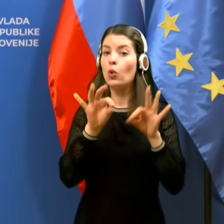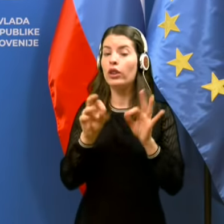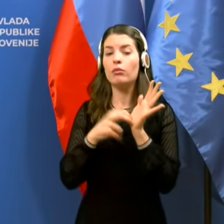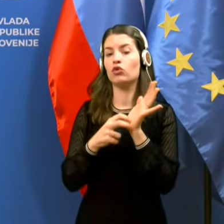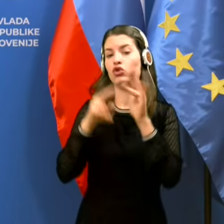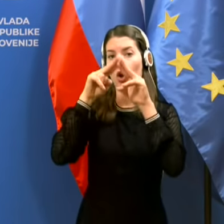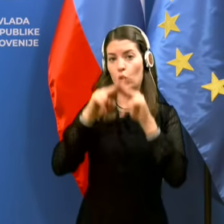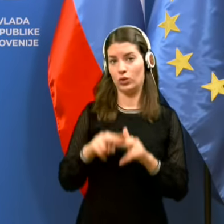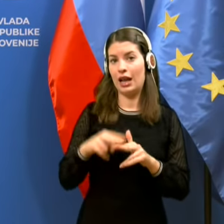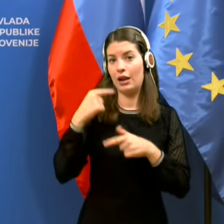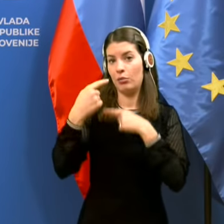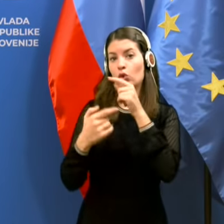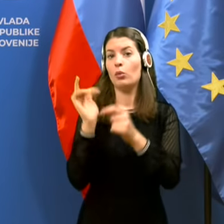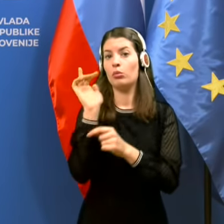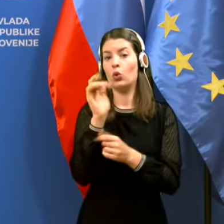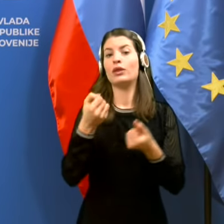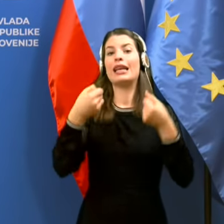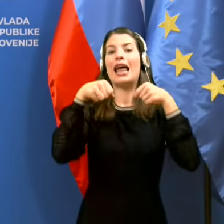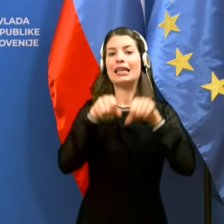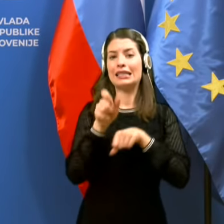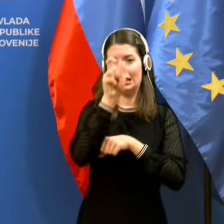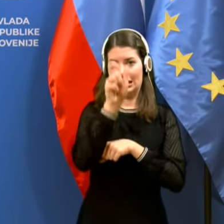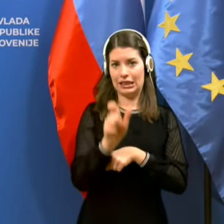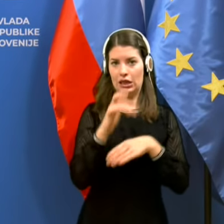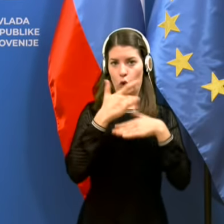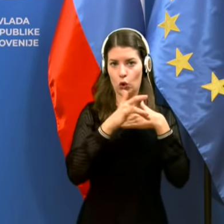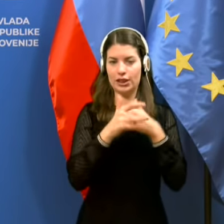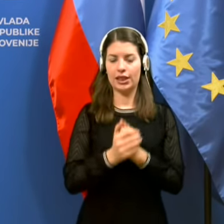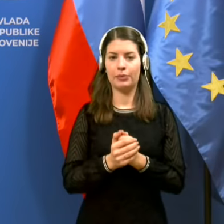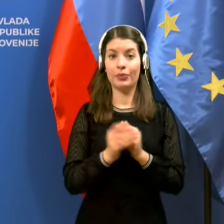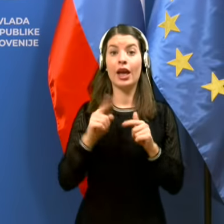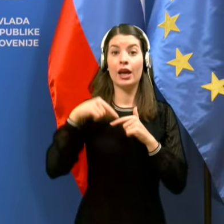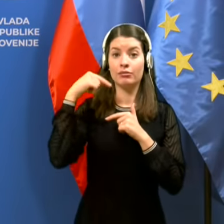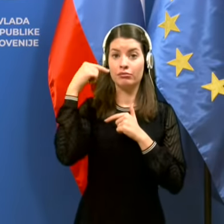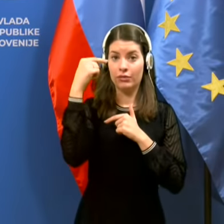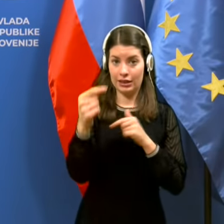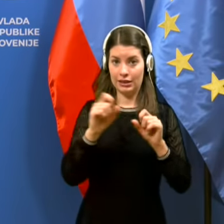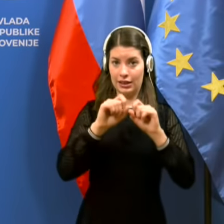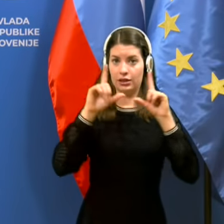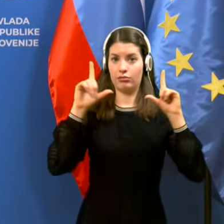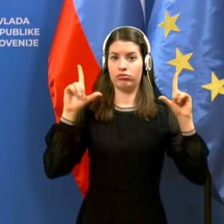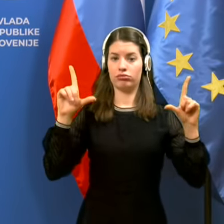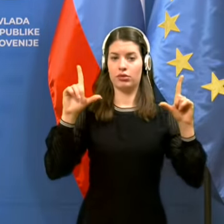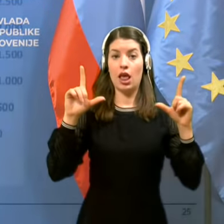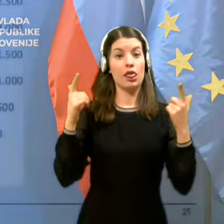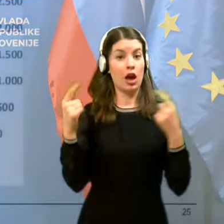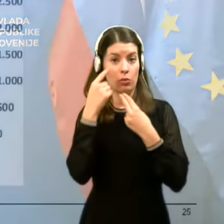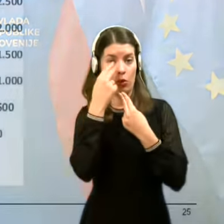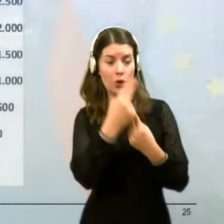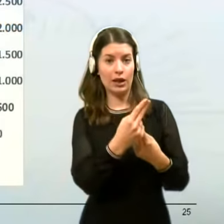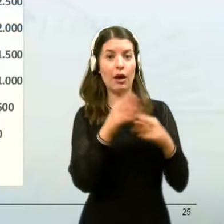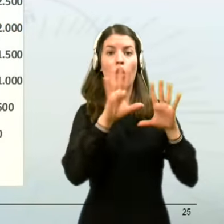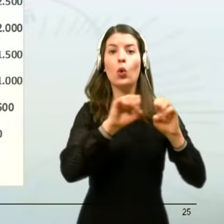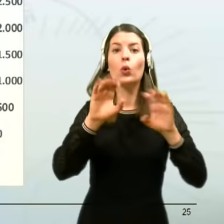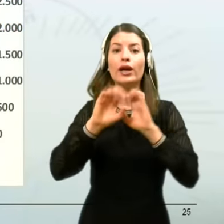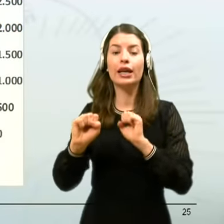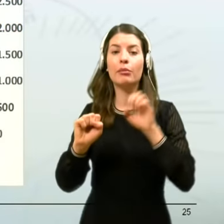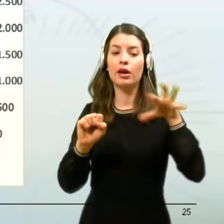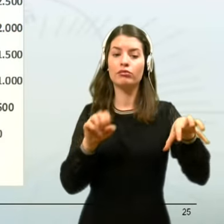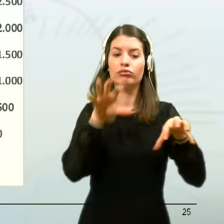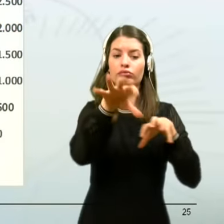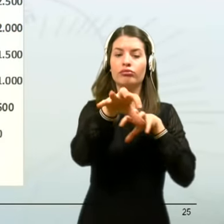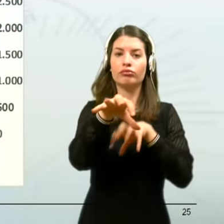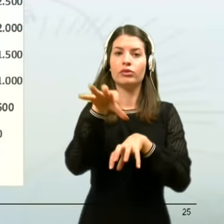zoper lasnika lokala. Na naslednji prezentaciji lahko pogledamo ukrepe po policijskih